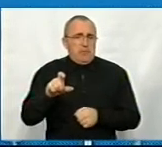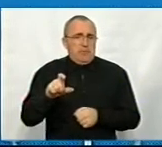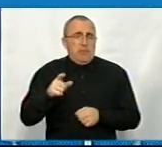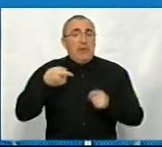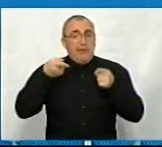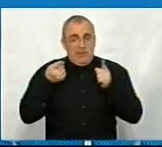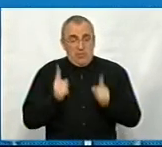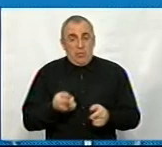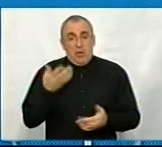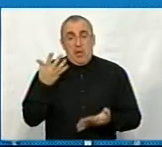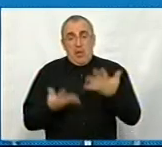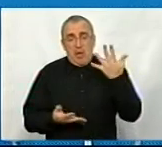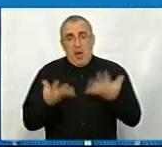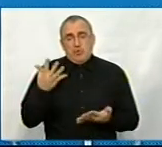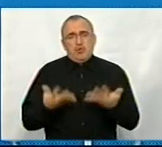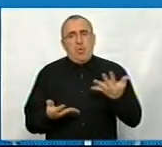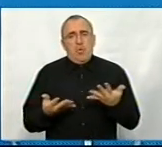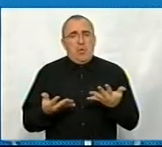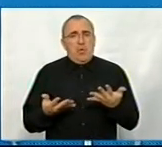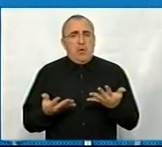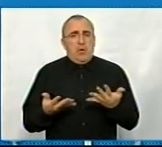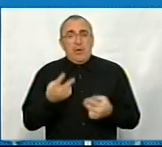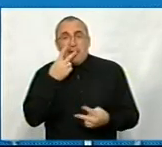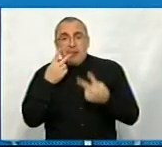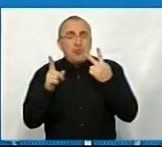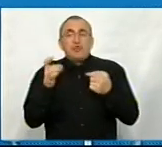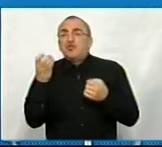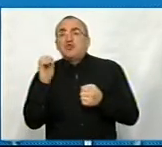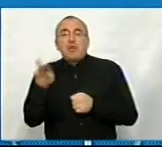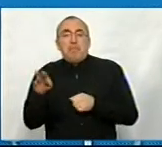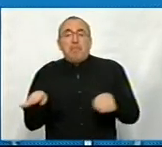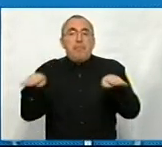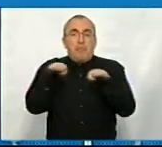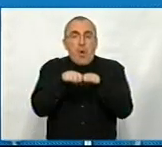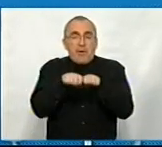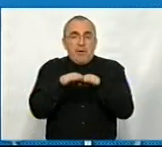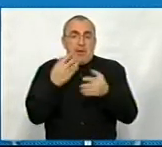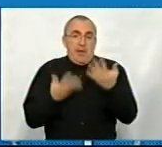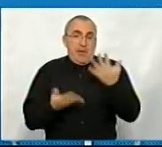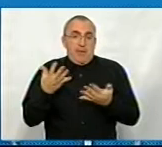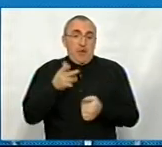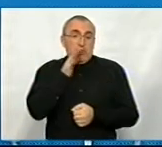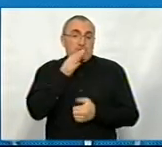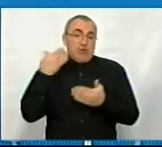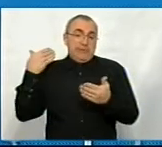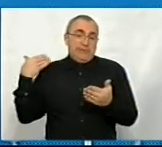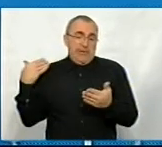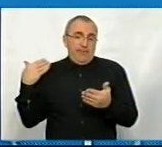дійсно, дивлячись, з чим порівнювати. Якщо порівнювати з часів